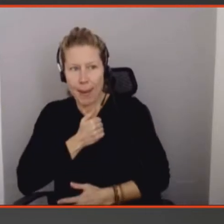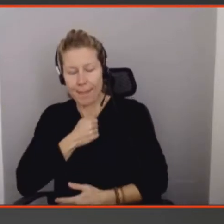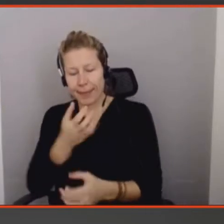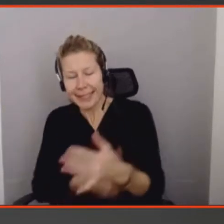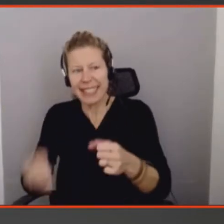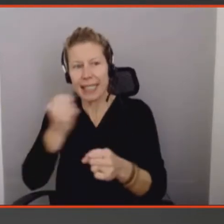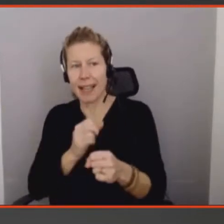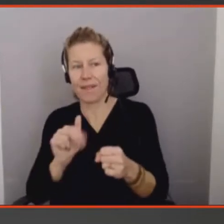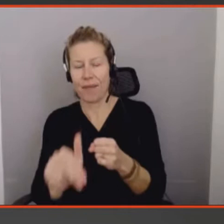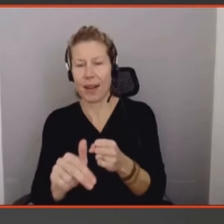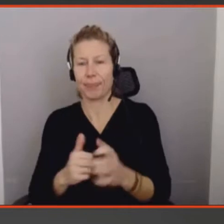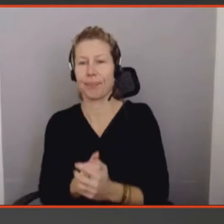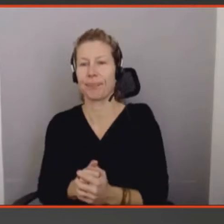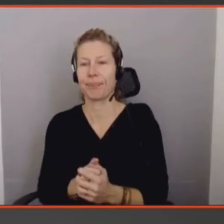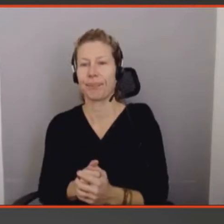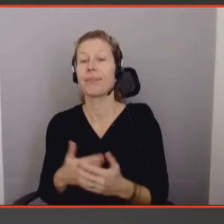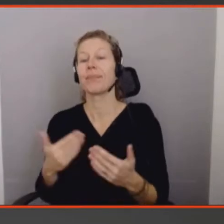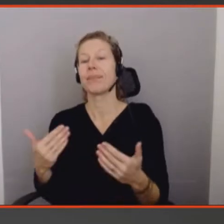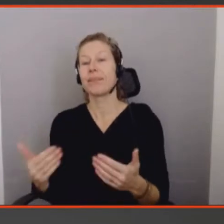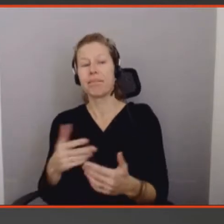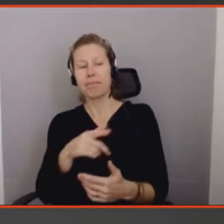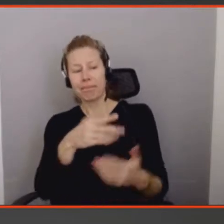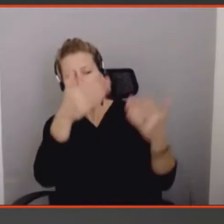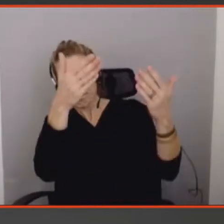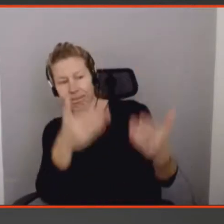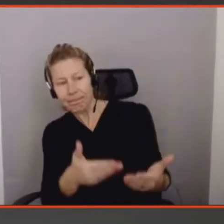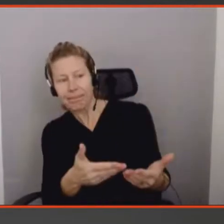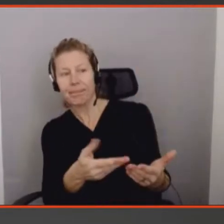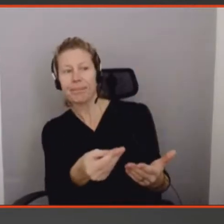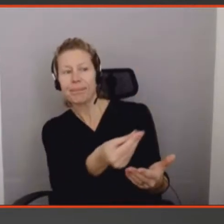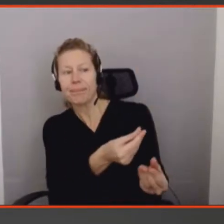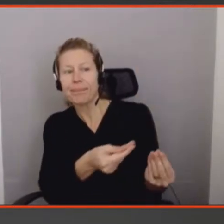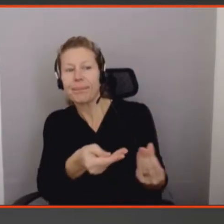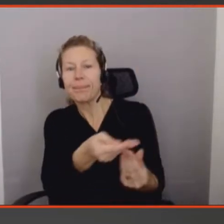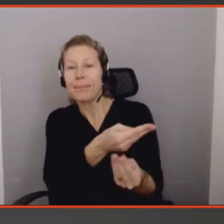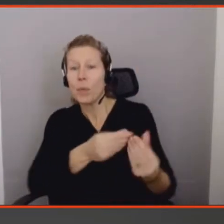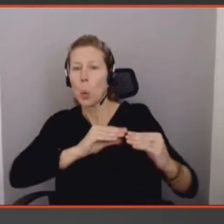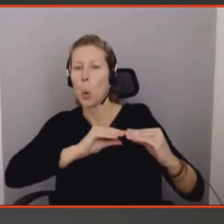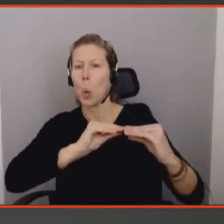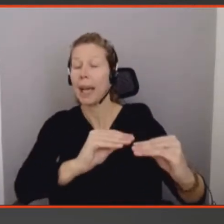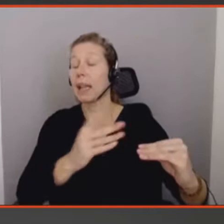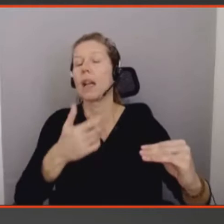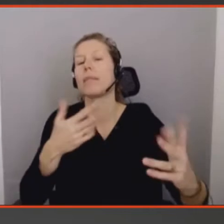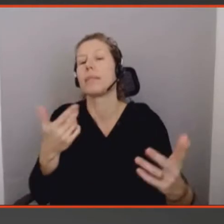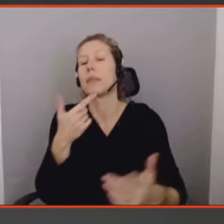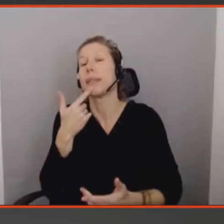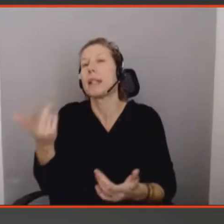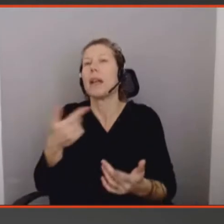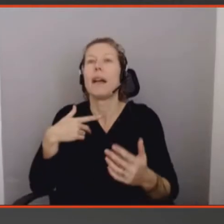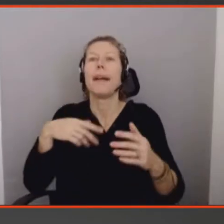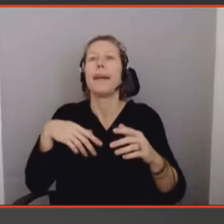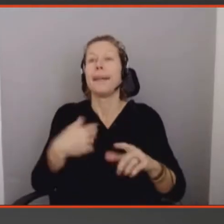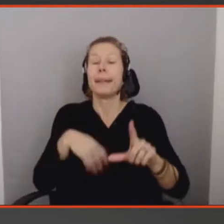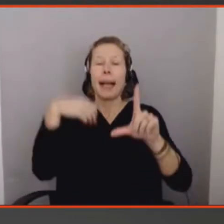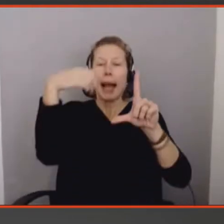Donc cet aspect tangible, juste pour en parler, ça ne pas dire que les applications, les plateformes, le web, ne peuvent pas